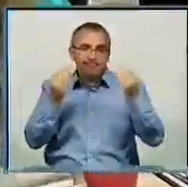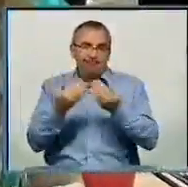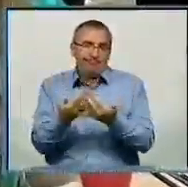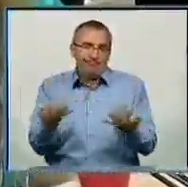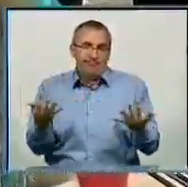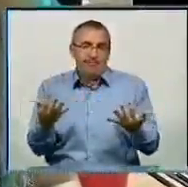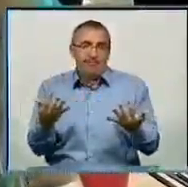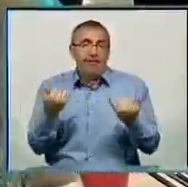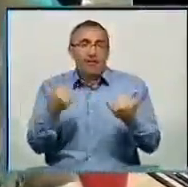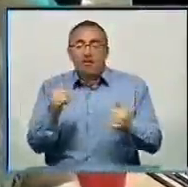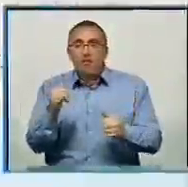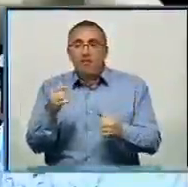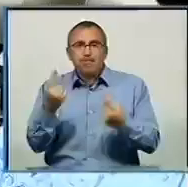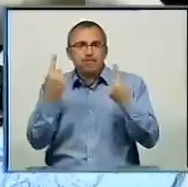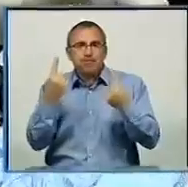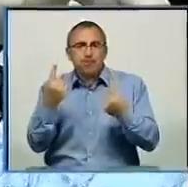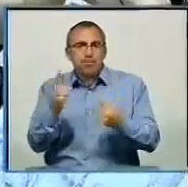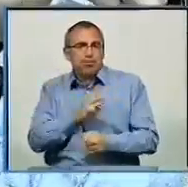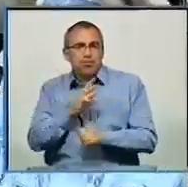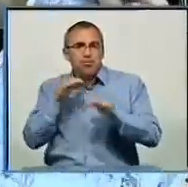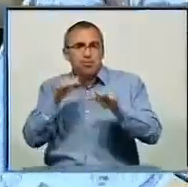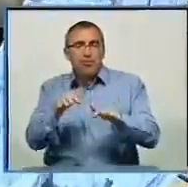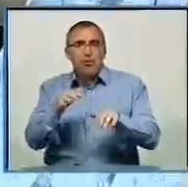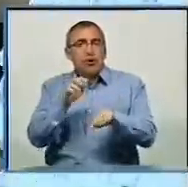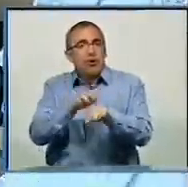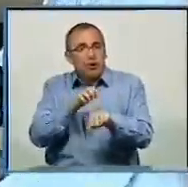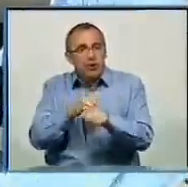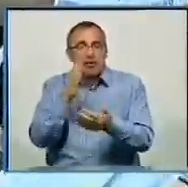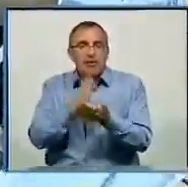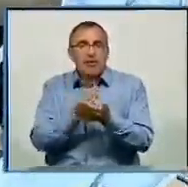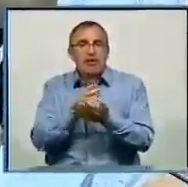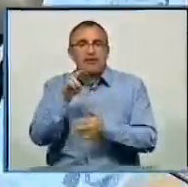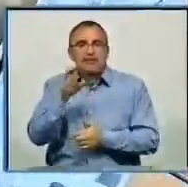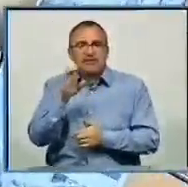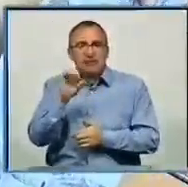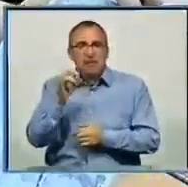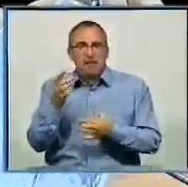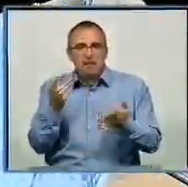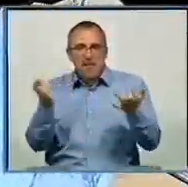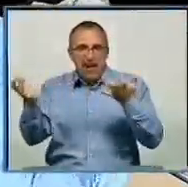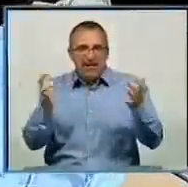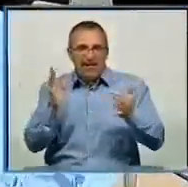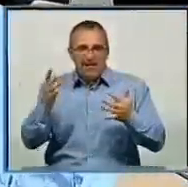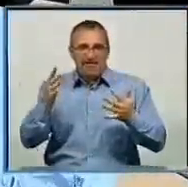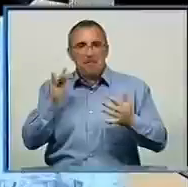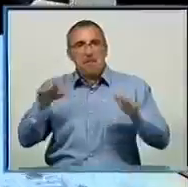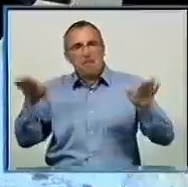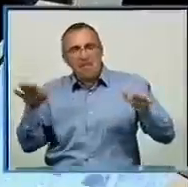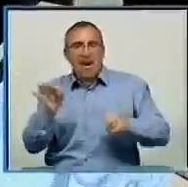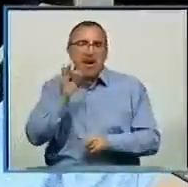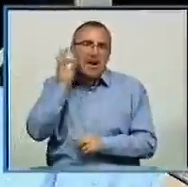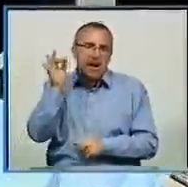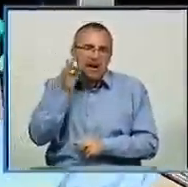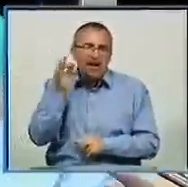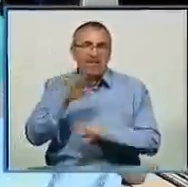надзвичайно великим попутом користуються. Кішечки, у нас є спайдермени різні, метелики і лисички.